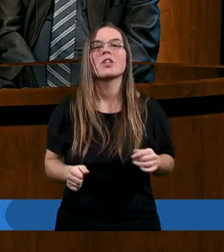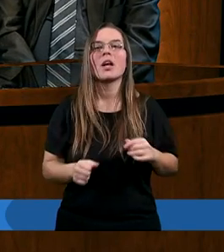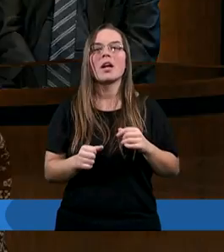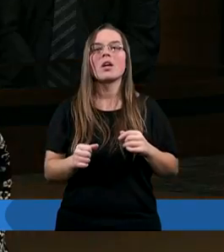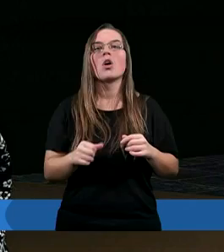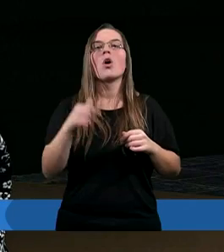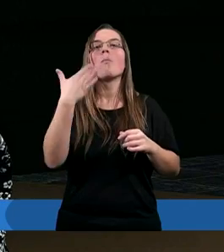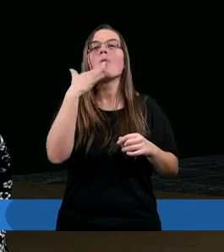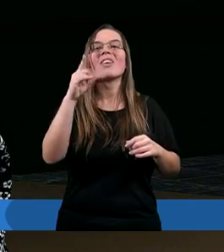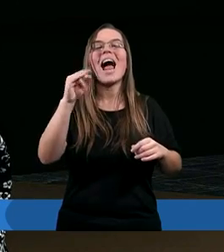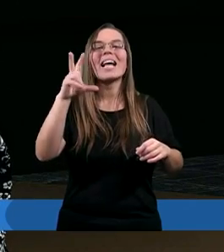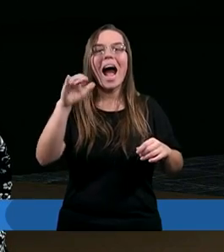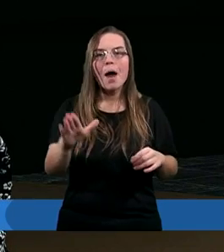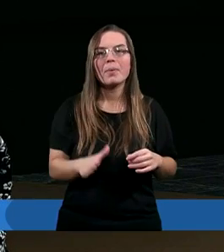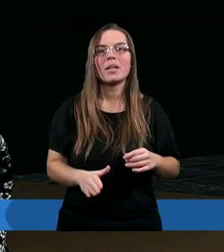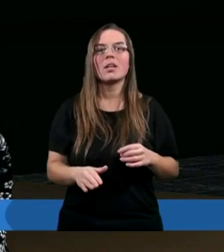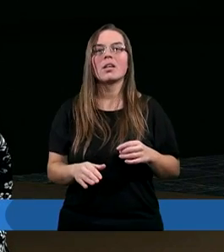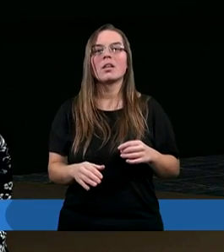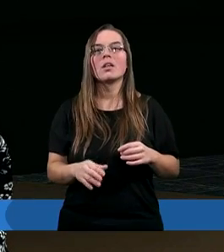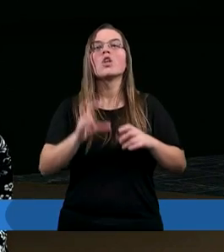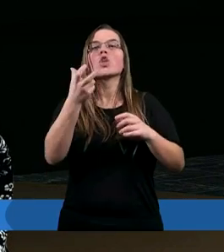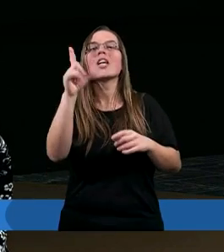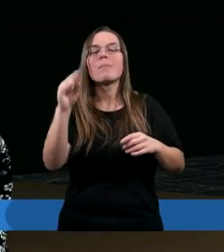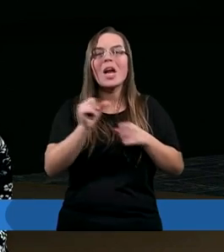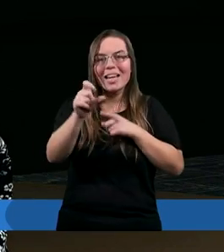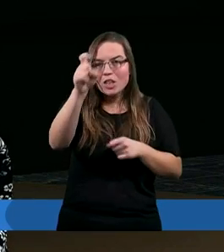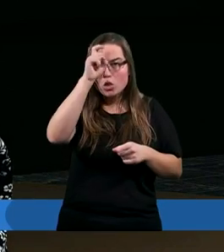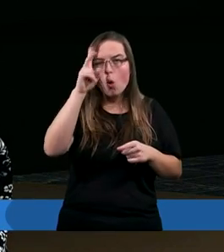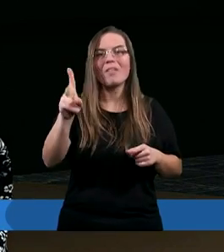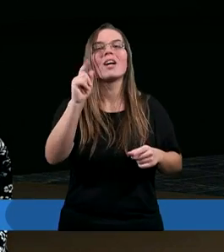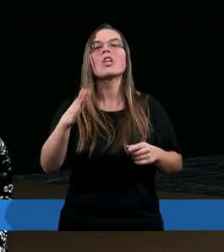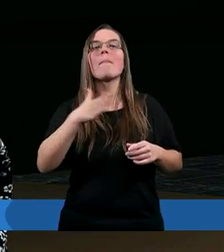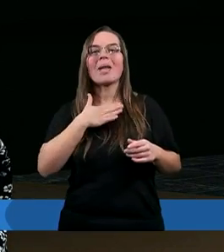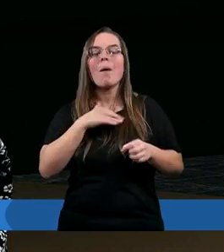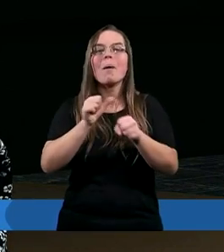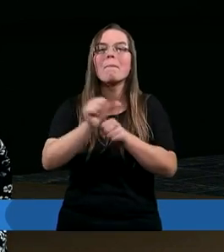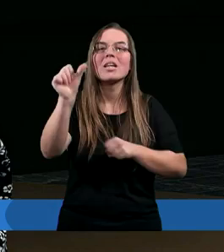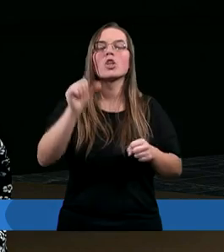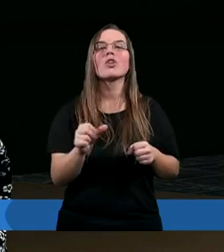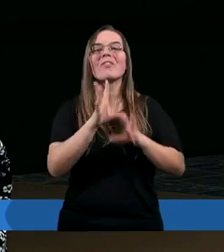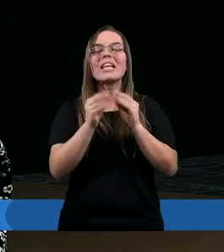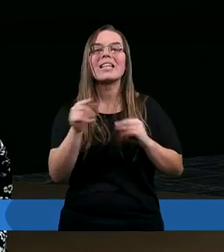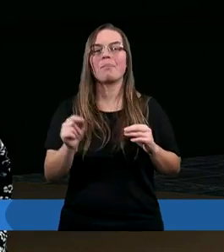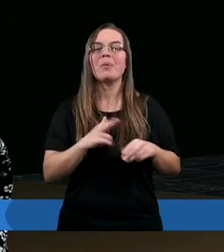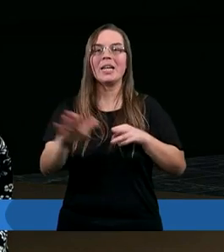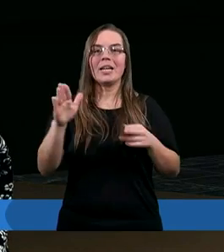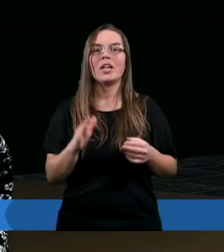mówi Elifas. Czymże jest człowiek, że miałby być czysty?